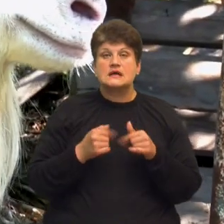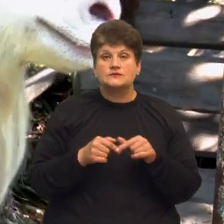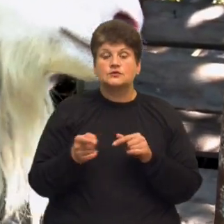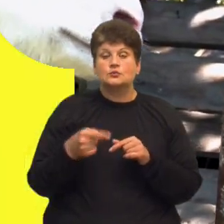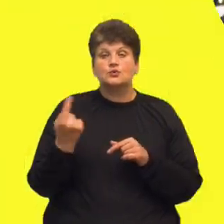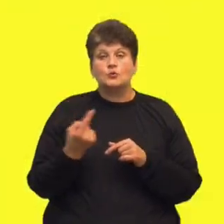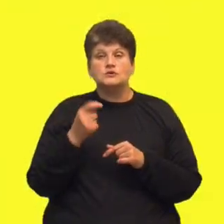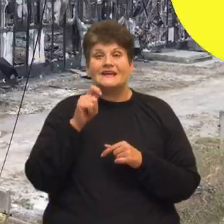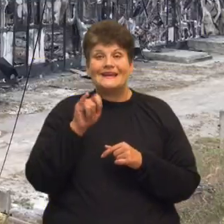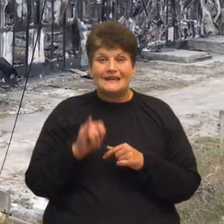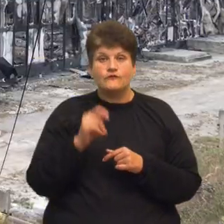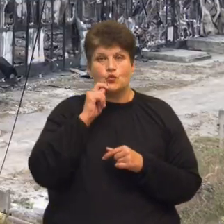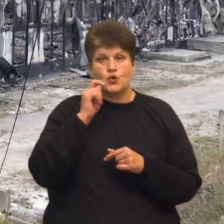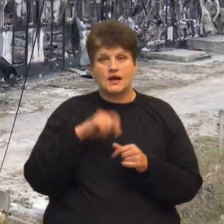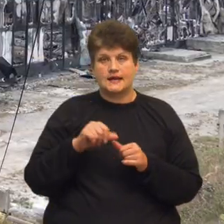Україні?